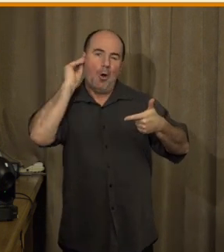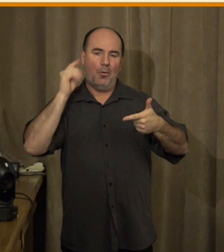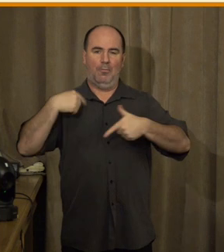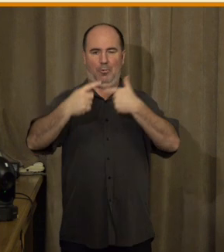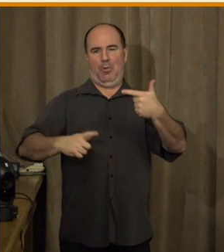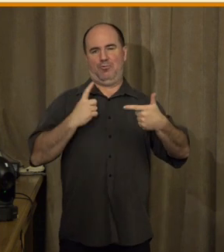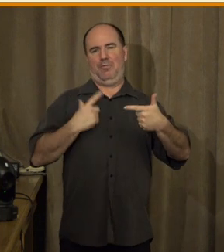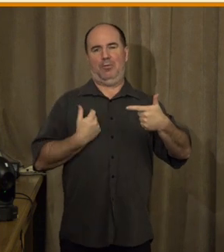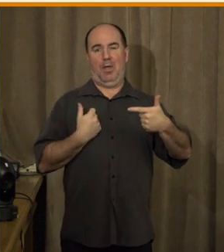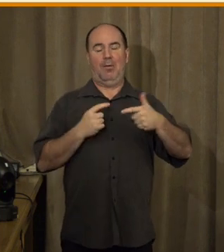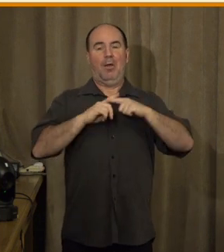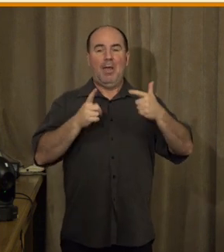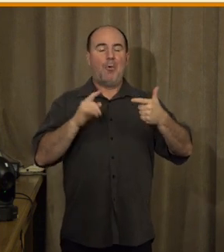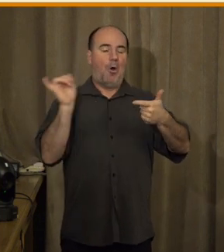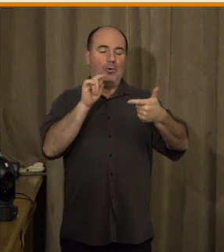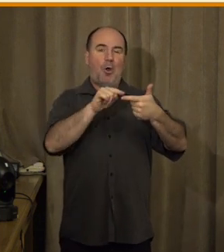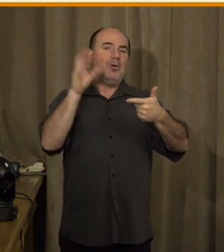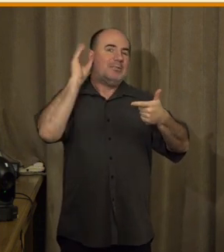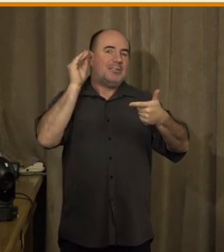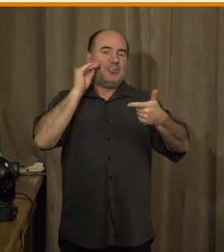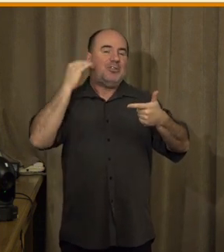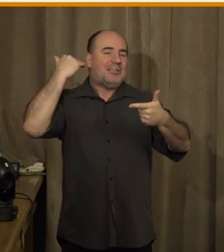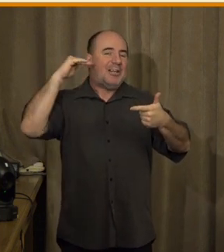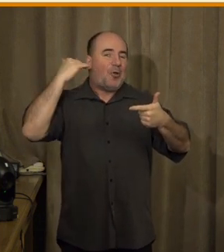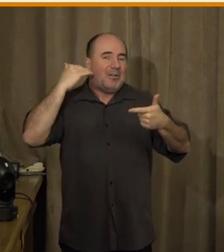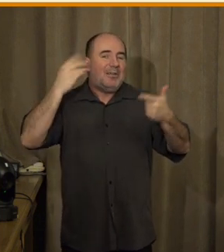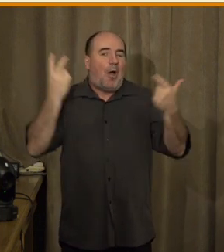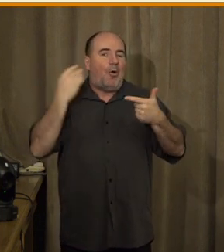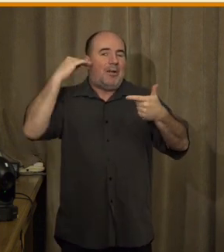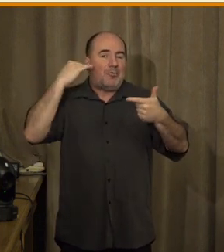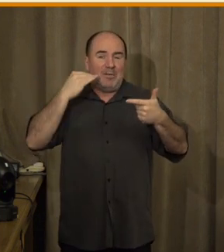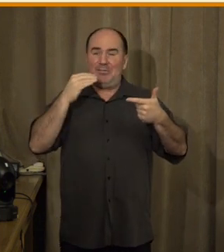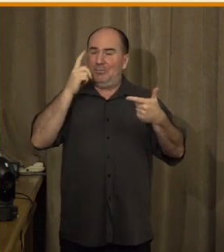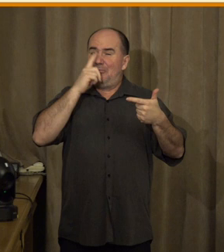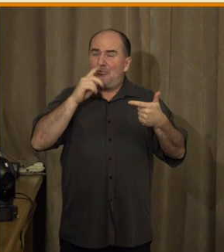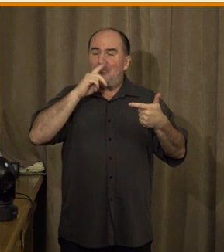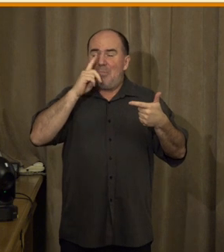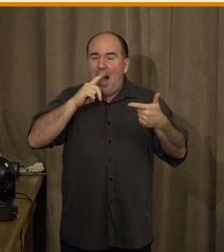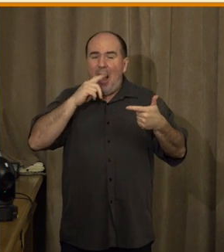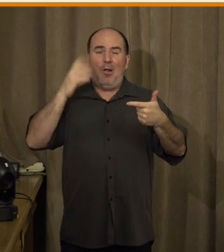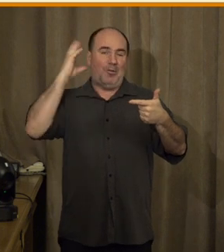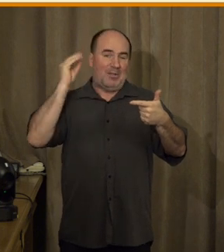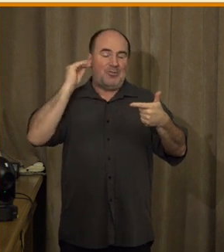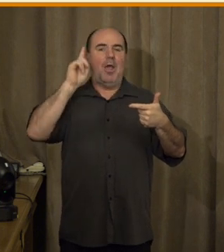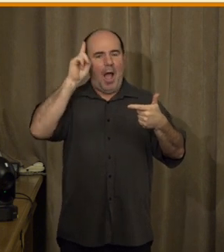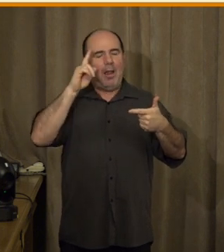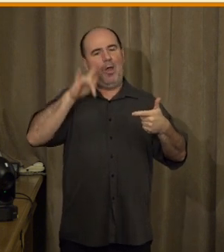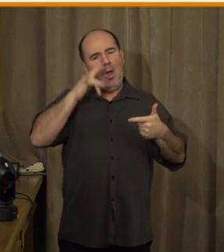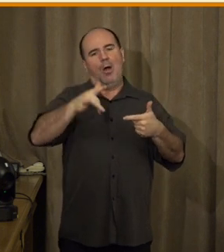v uvozovkách jenom špatně. Kteří prostě používají jako svůj komunikační jazyk češtinu. Někdy ji potřebují mít